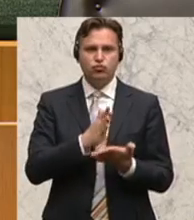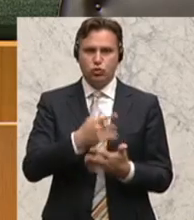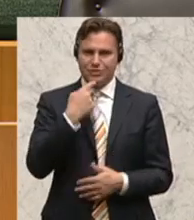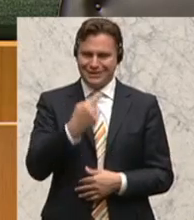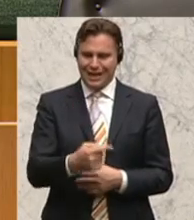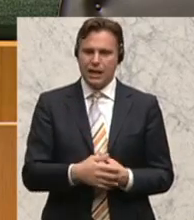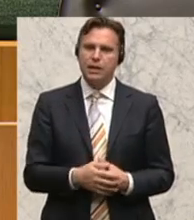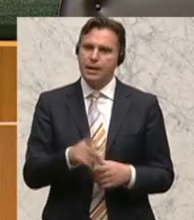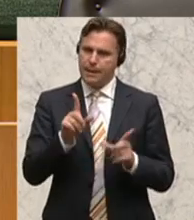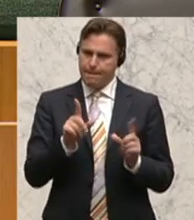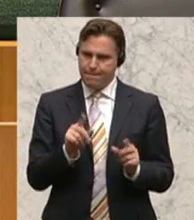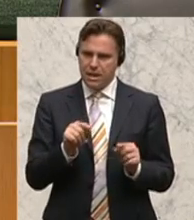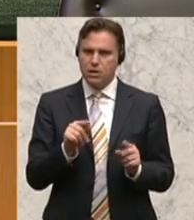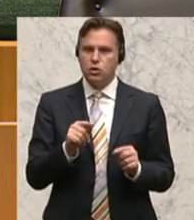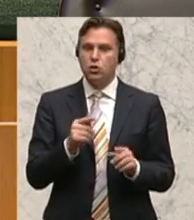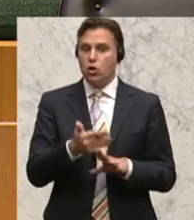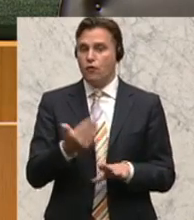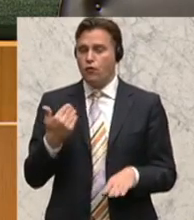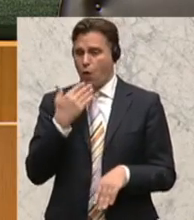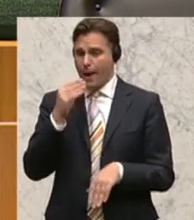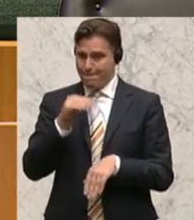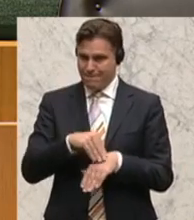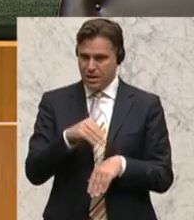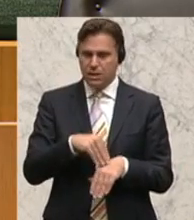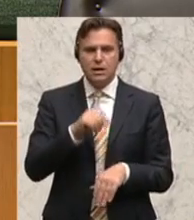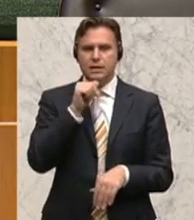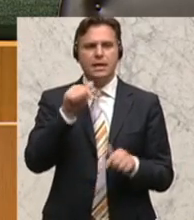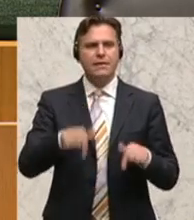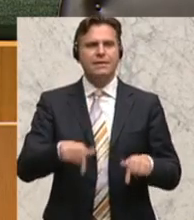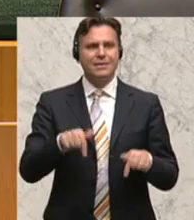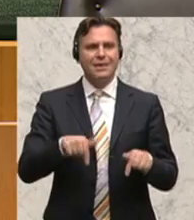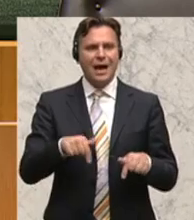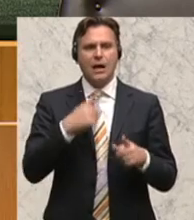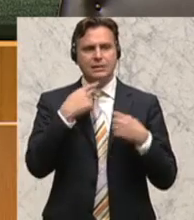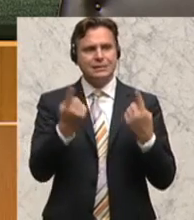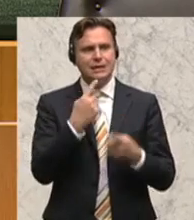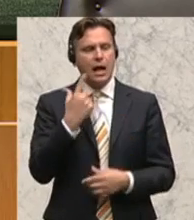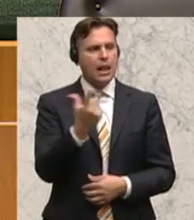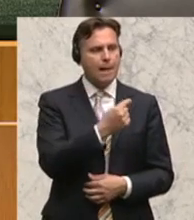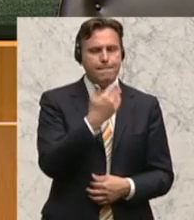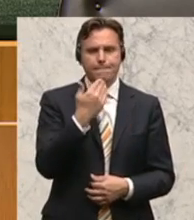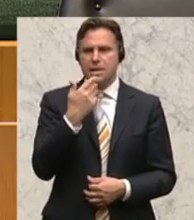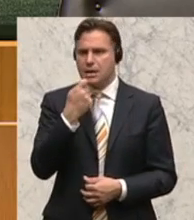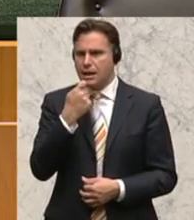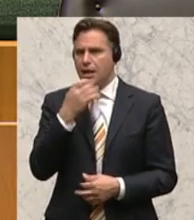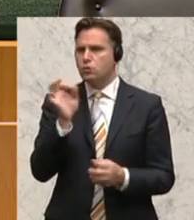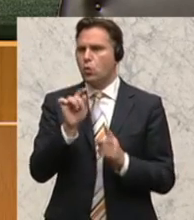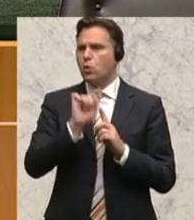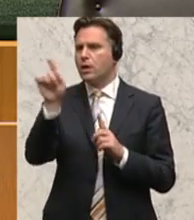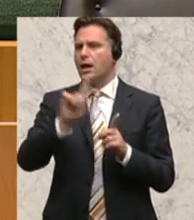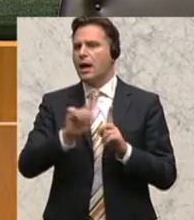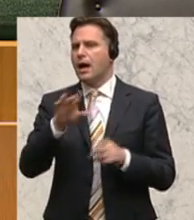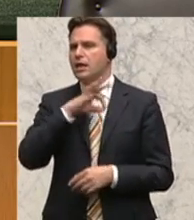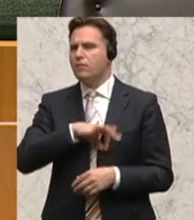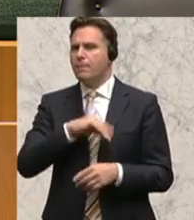wenn man es ankündigt und nicht den Saal verlässt, um zum Mittagessen zu gehen oder eine andere Verpflichtung kurzzeitig im Haus wahrzunehmen,